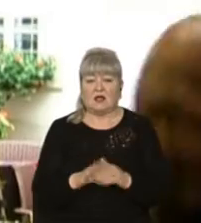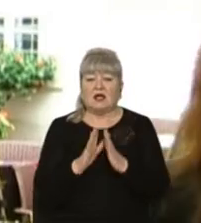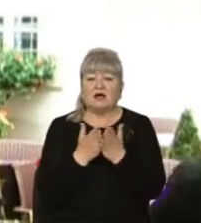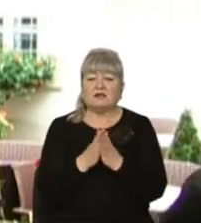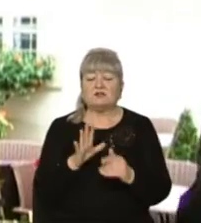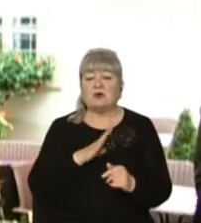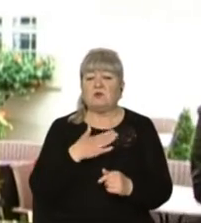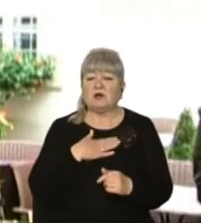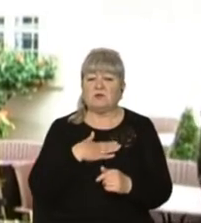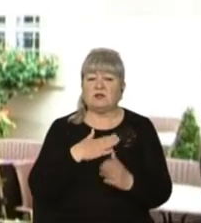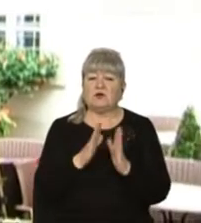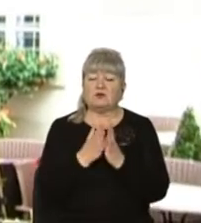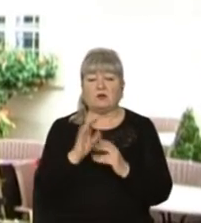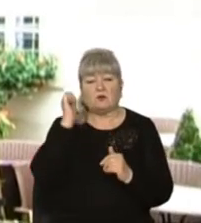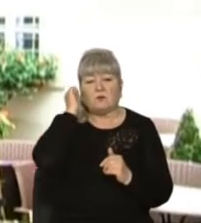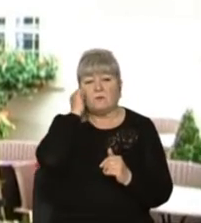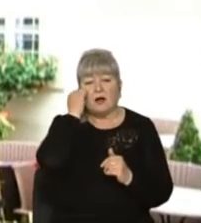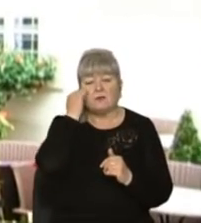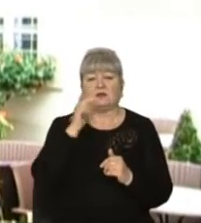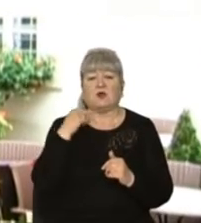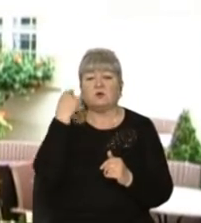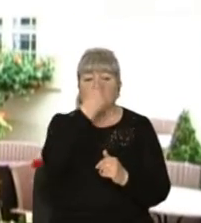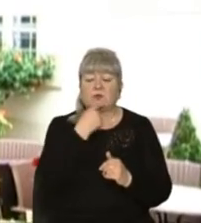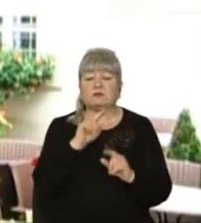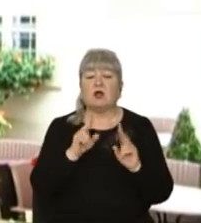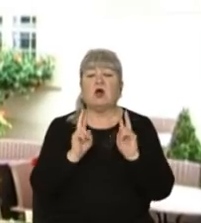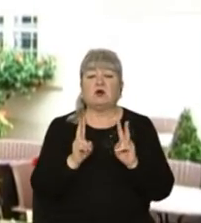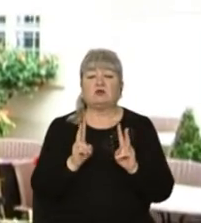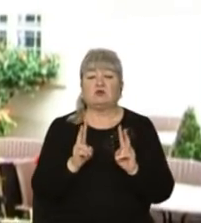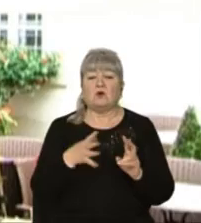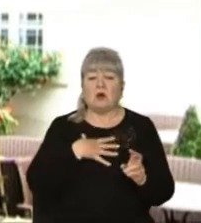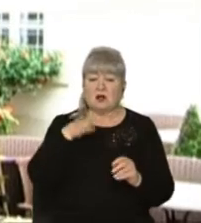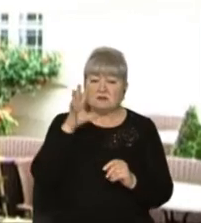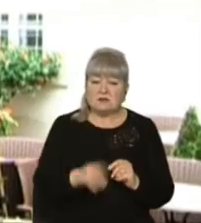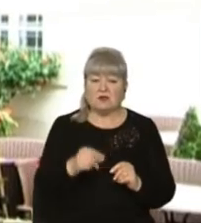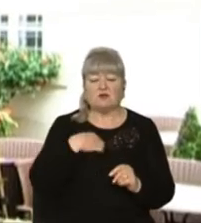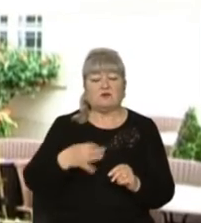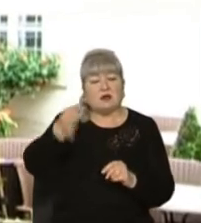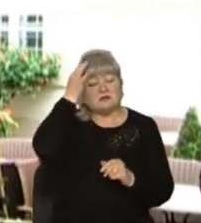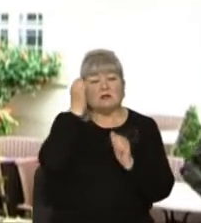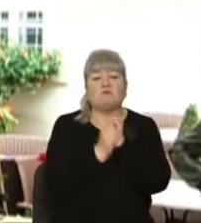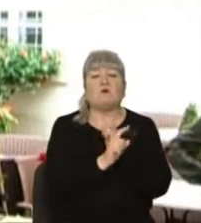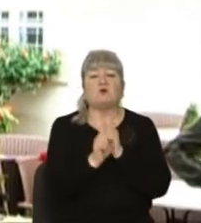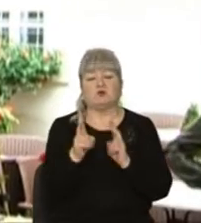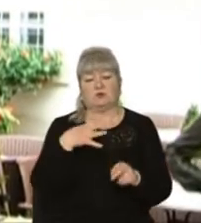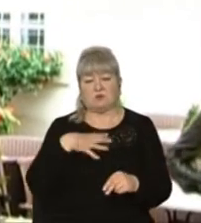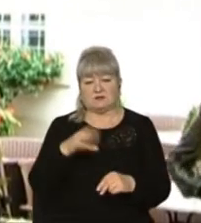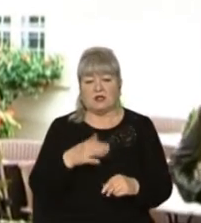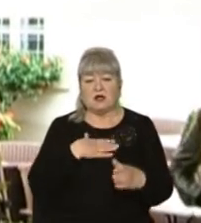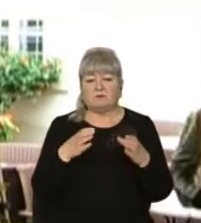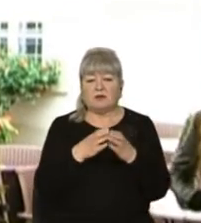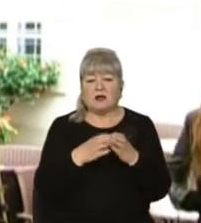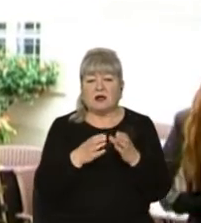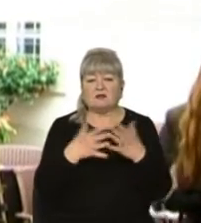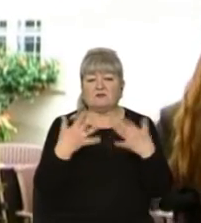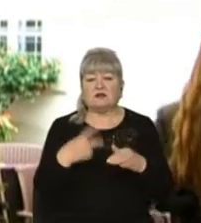моєю книгою пам'яті особистою, тому що всіх, хто загинув, я згадав за кожного, хто загинув. У нас бригада втратила